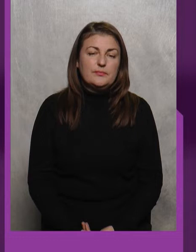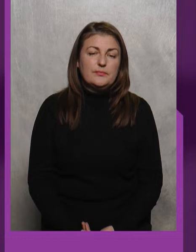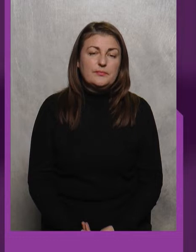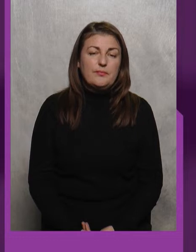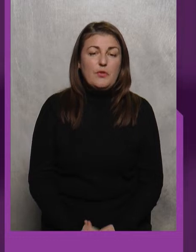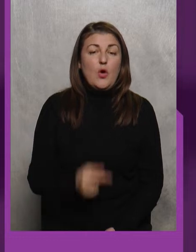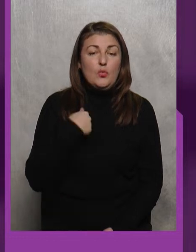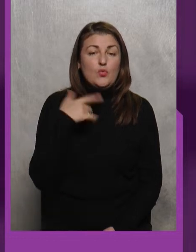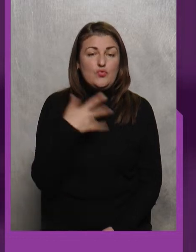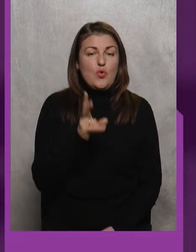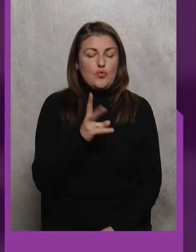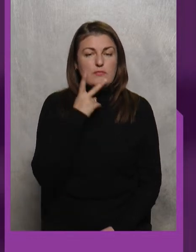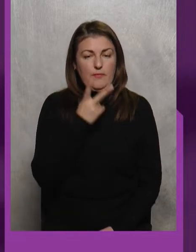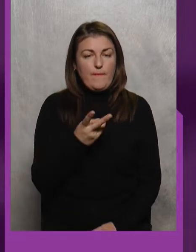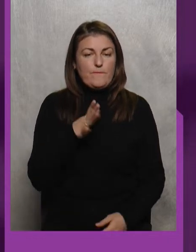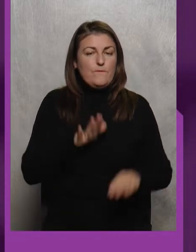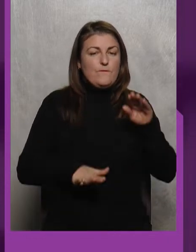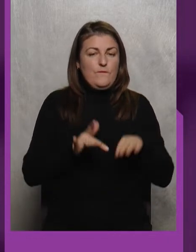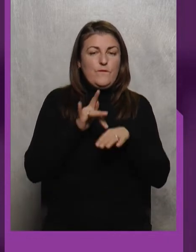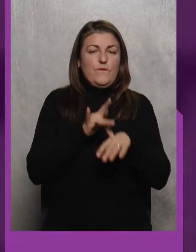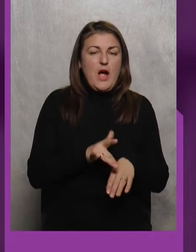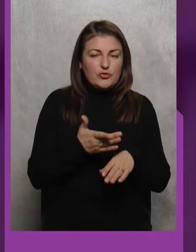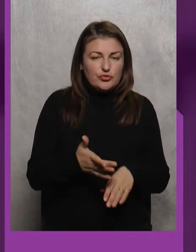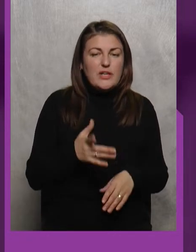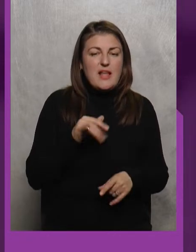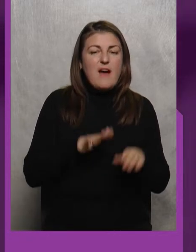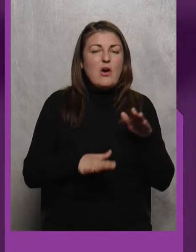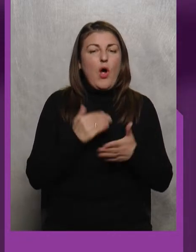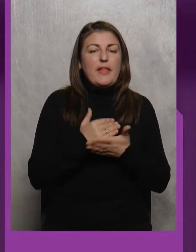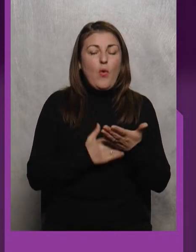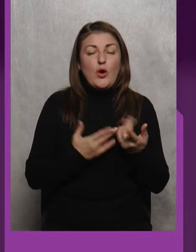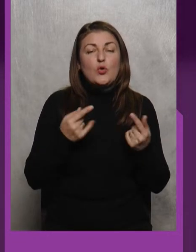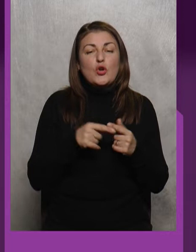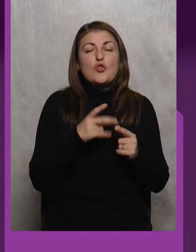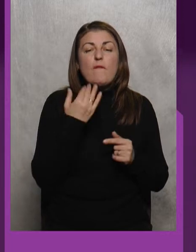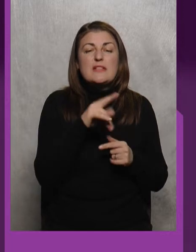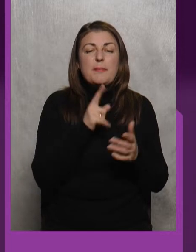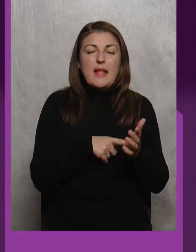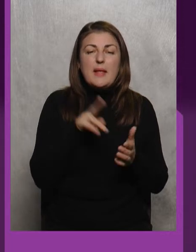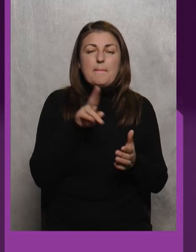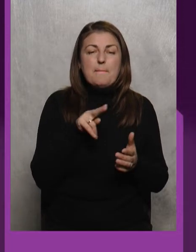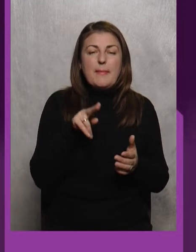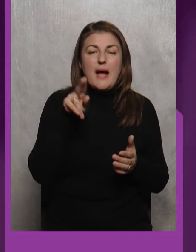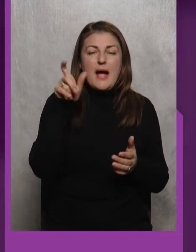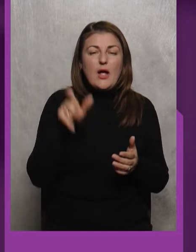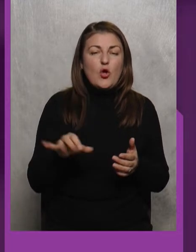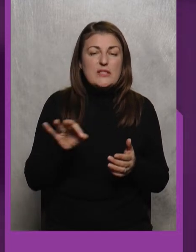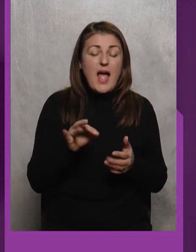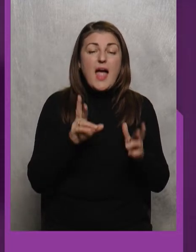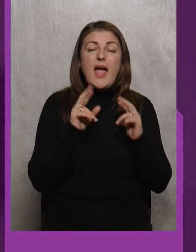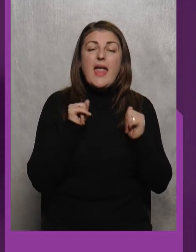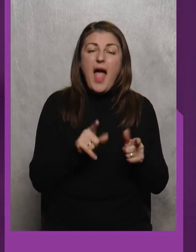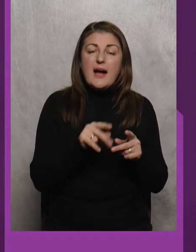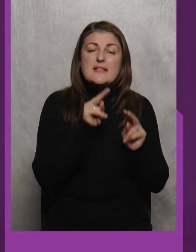хтось вже важчий За ваговою категорією І, до речі, от до вас питання, пане Олександр Як